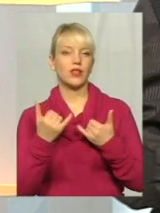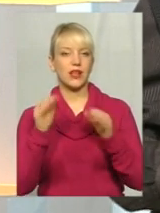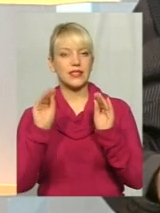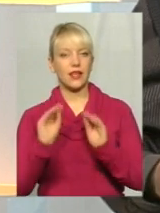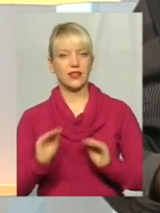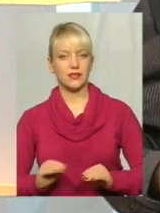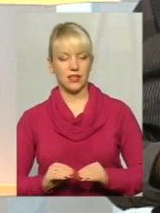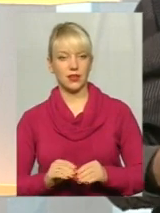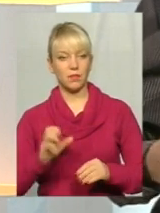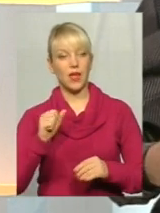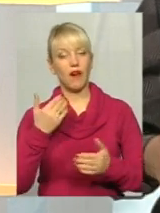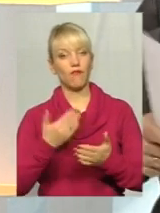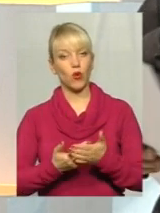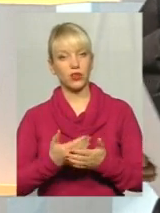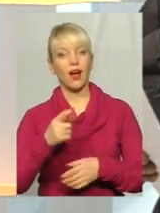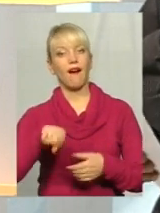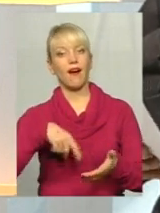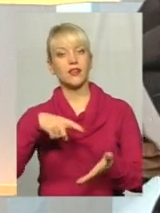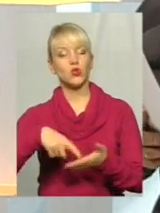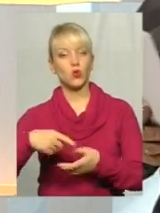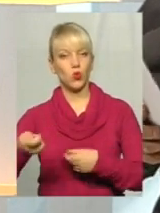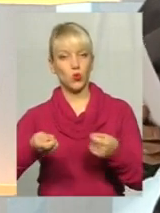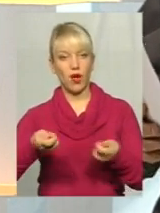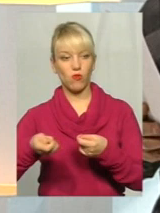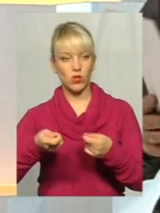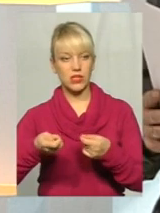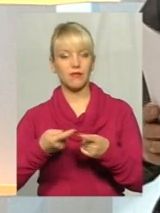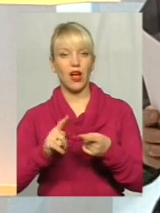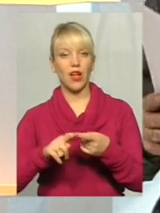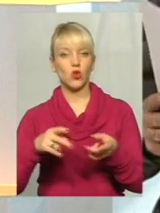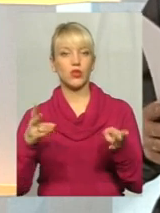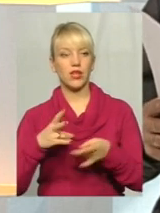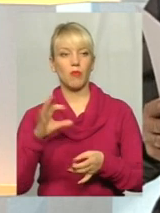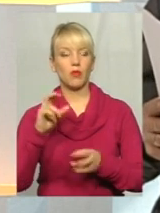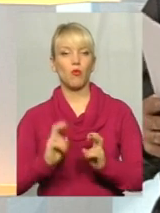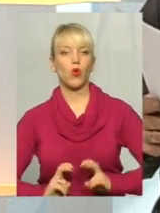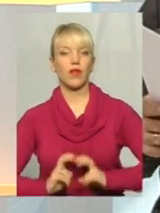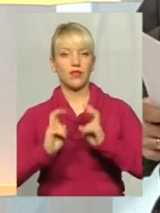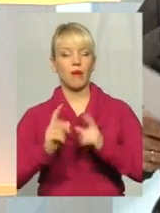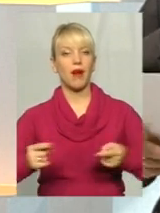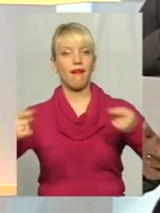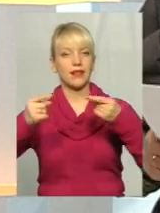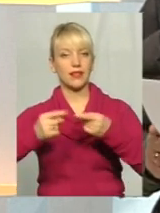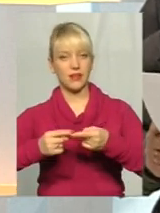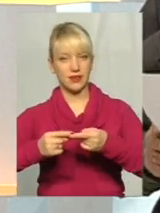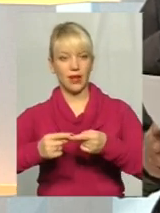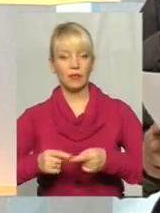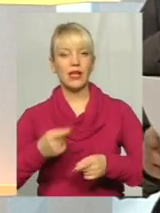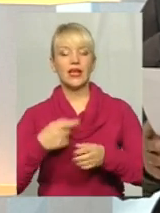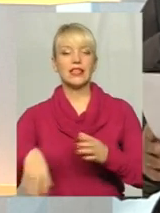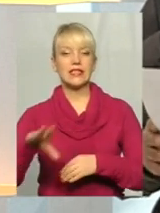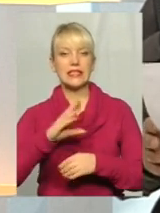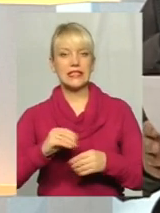городське руководство требує по лифтам конкретно. Із всіх ліфтів,